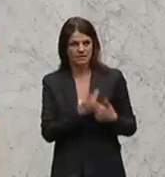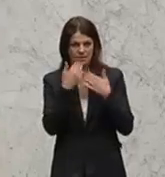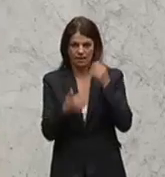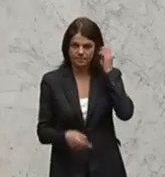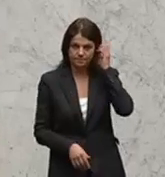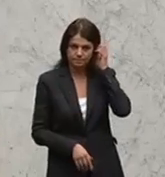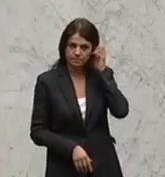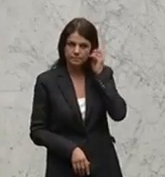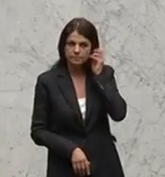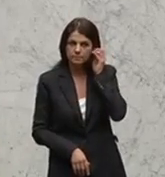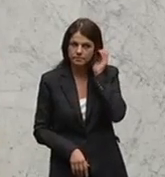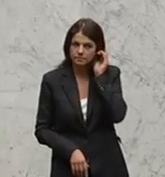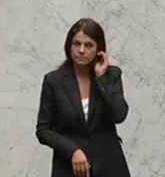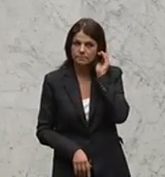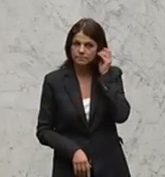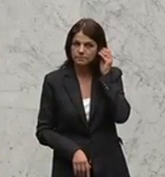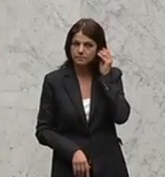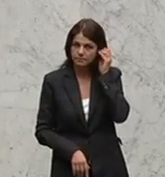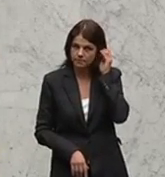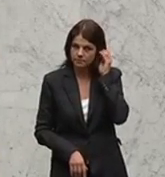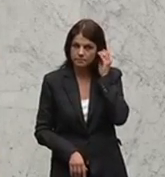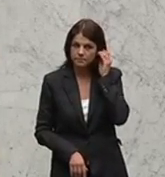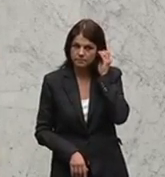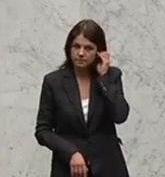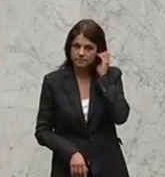Applaus Sagt Elisabeth Grossmann von der SPÖ